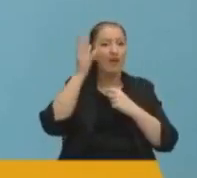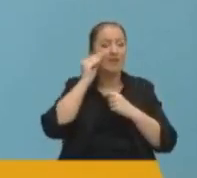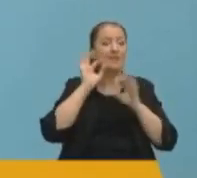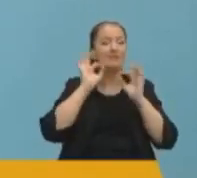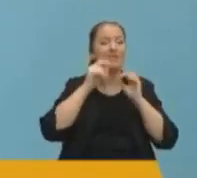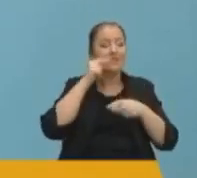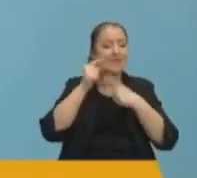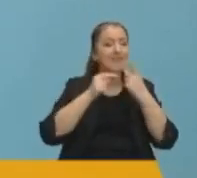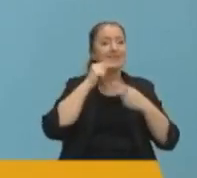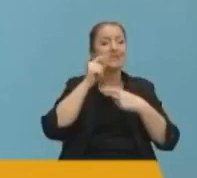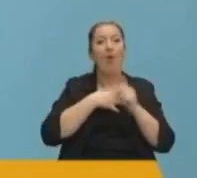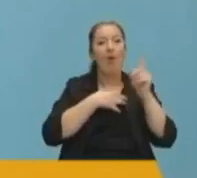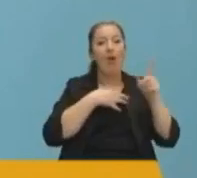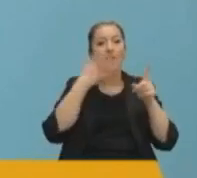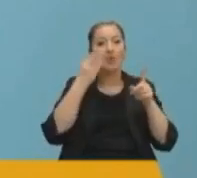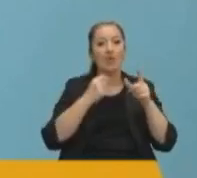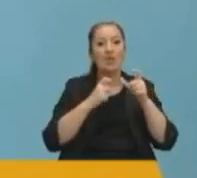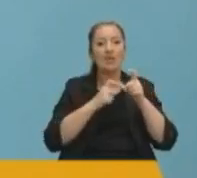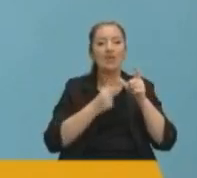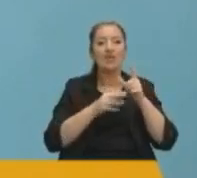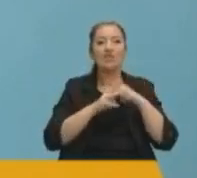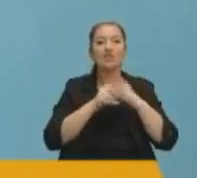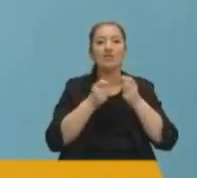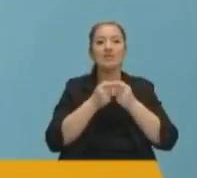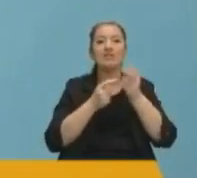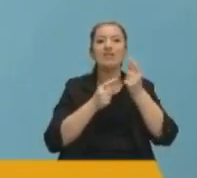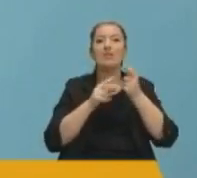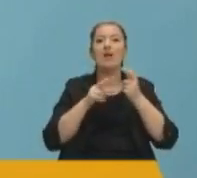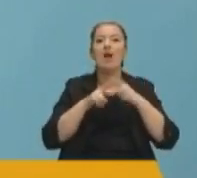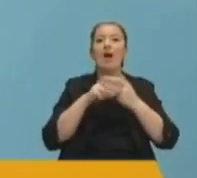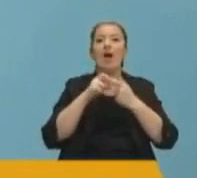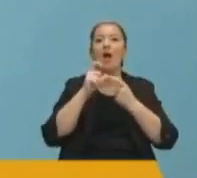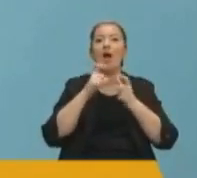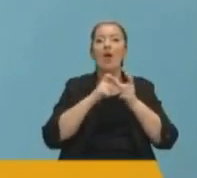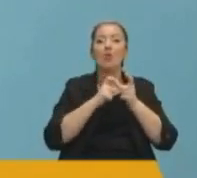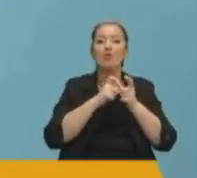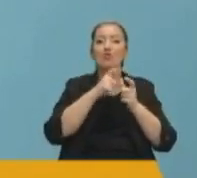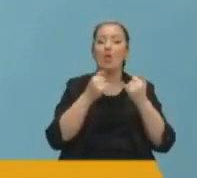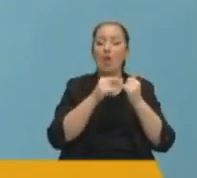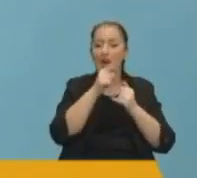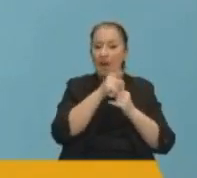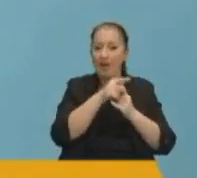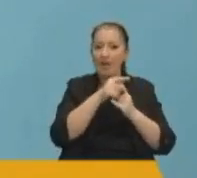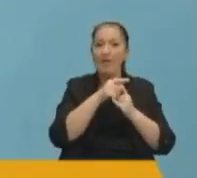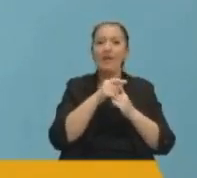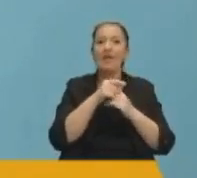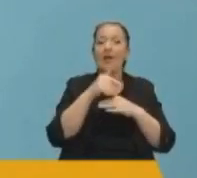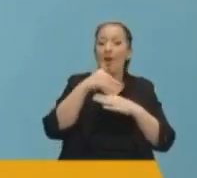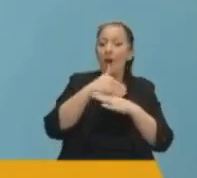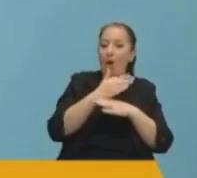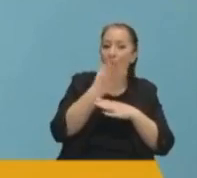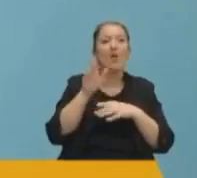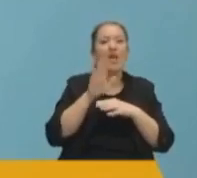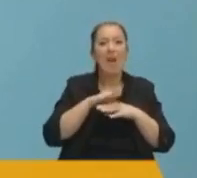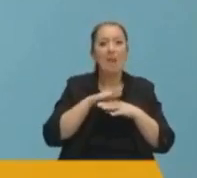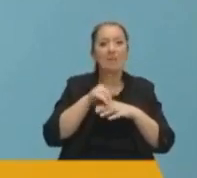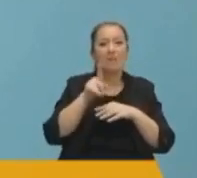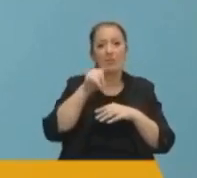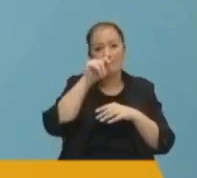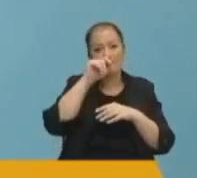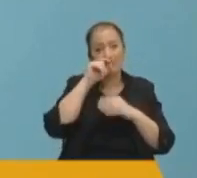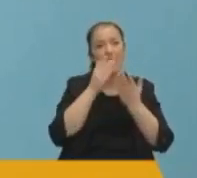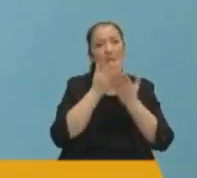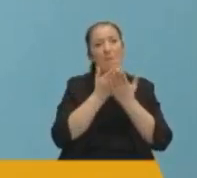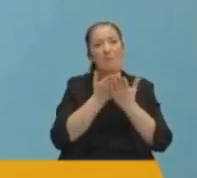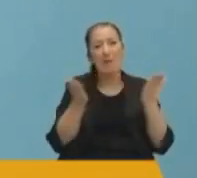düzenlenen Şevbaruz etkinlikleri aslında siyaset üstü bir ortak payda olma işlevi görürken yaptığınız bu faaliyet maalesef bu güzel